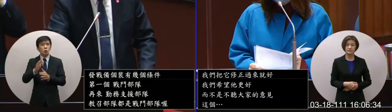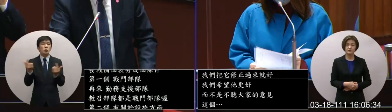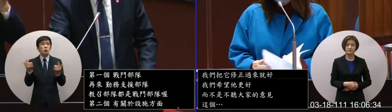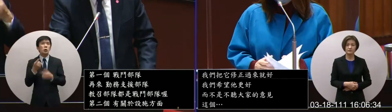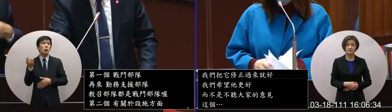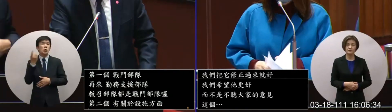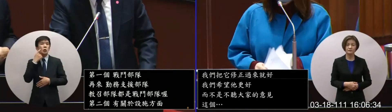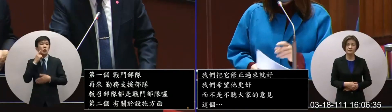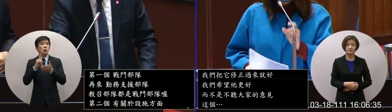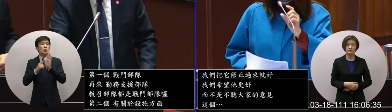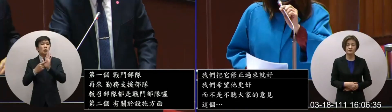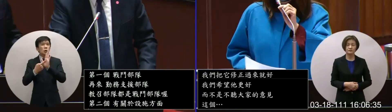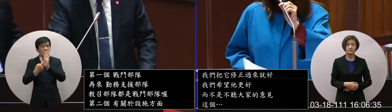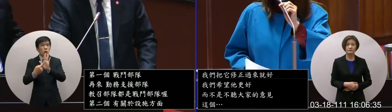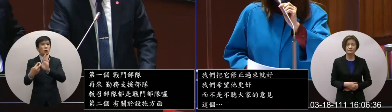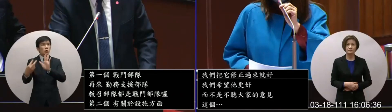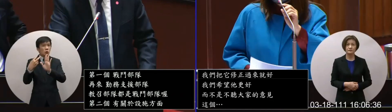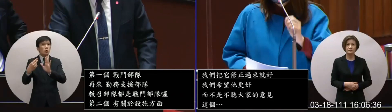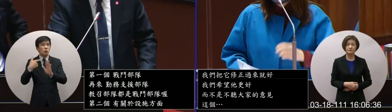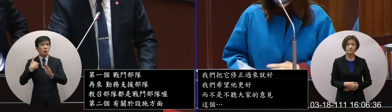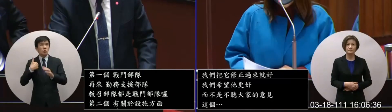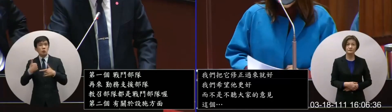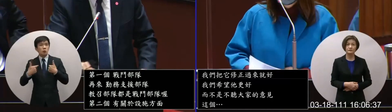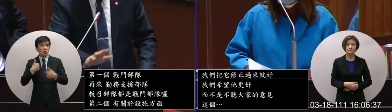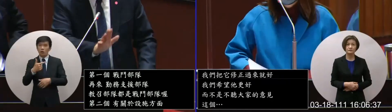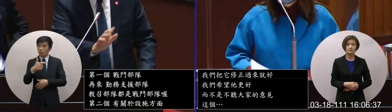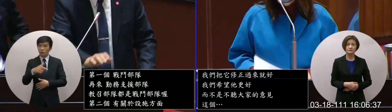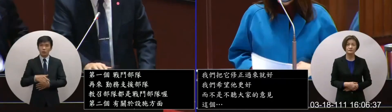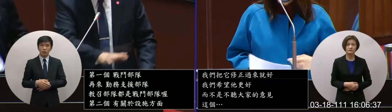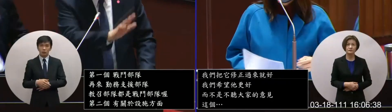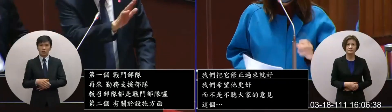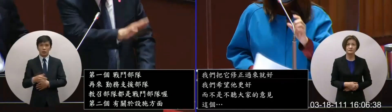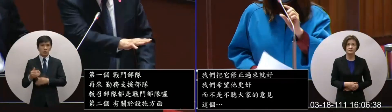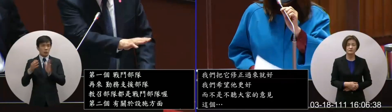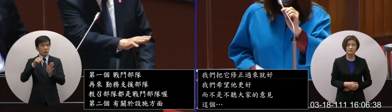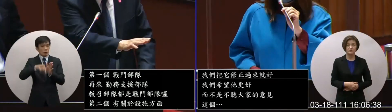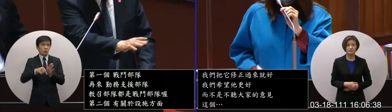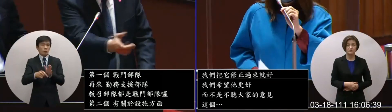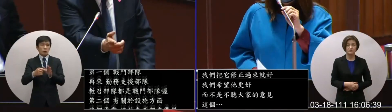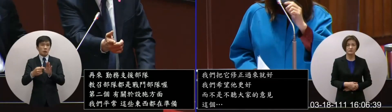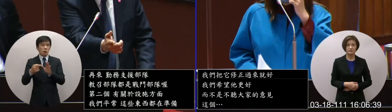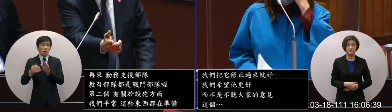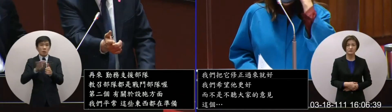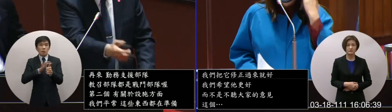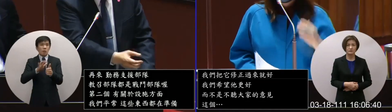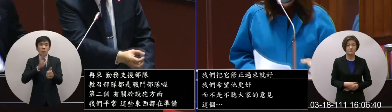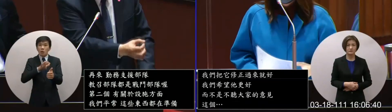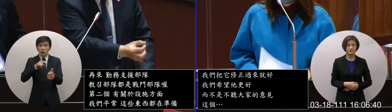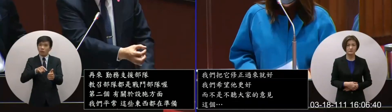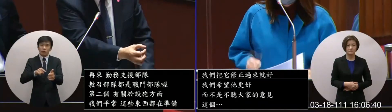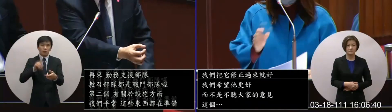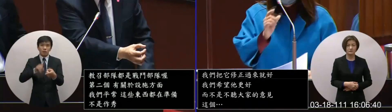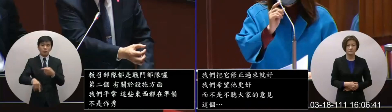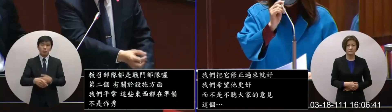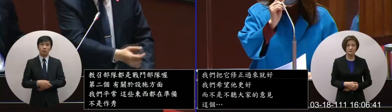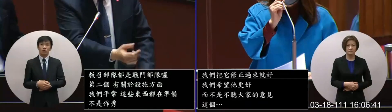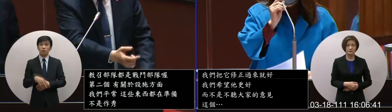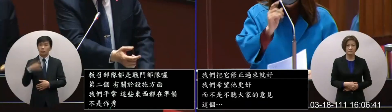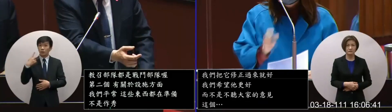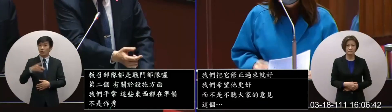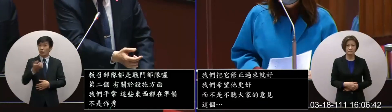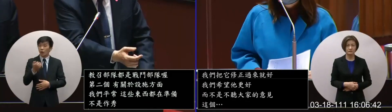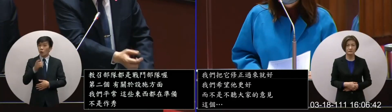委员这样讲的话对我们教招同学来讲真的太不公平而且是陈文跟他讲的这个灯